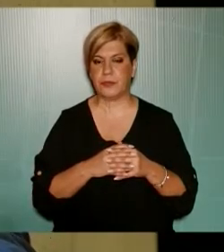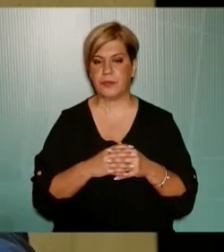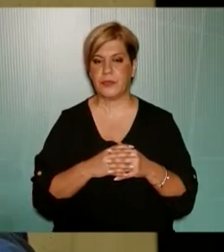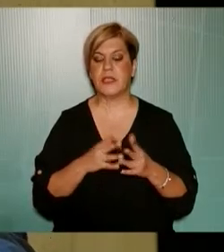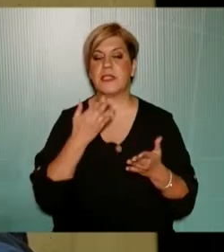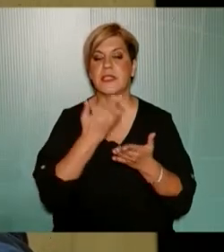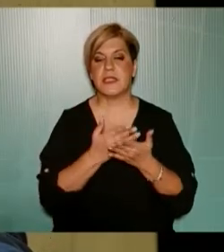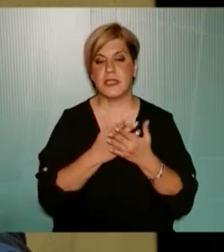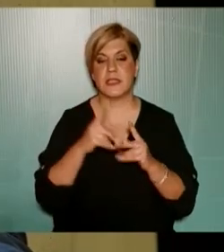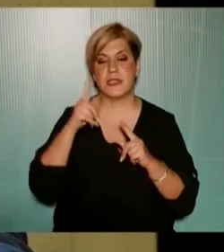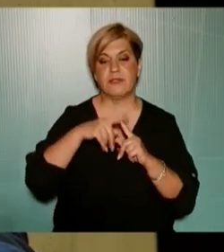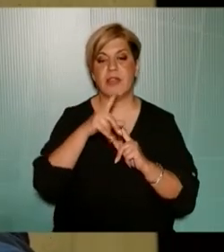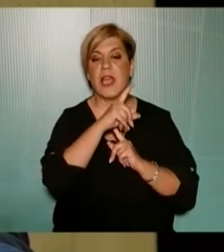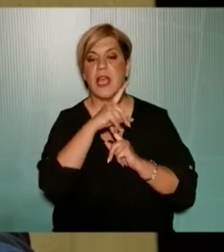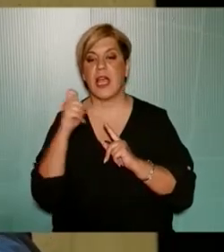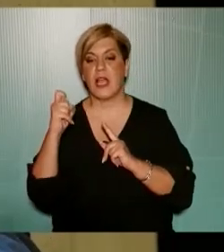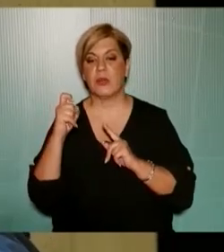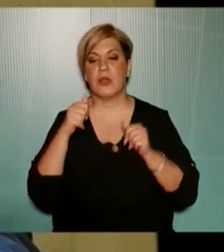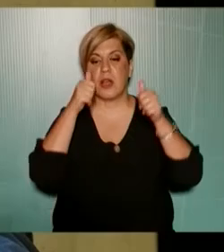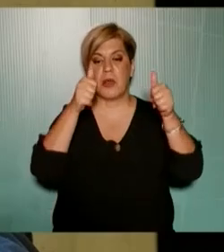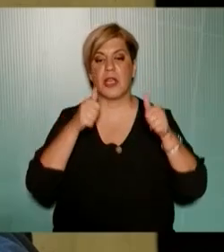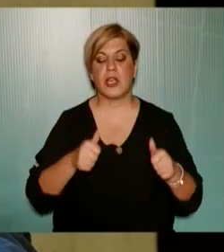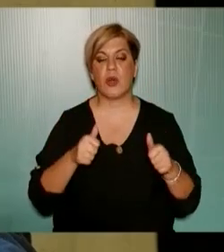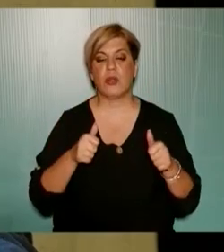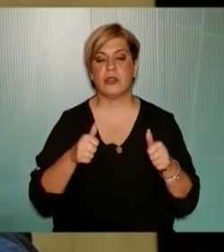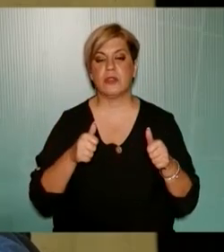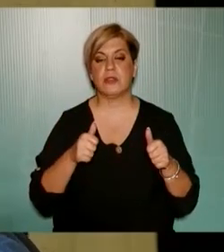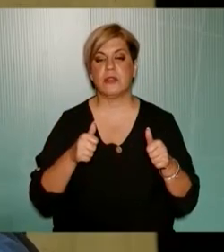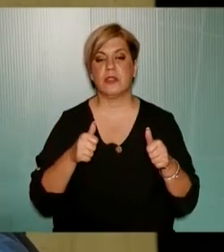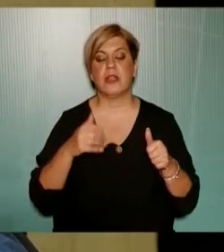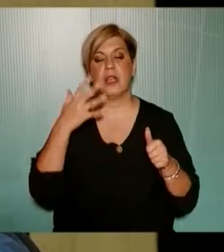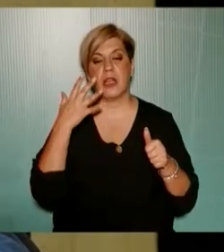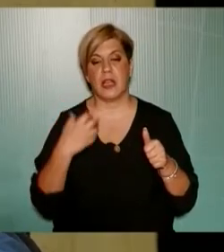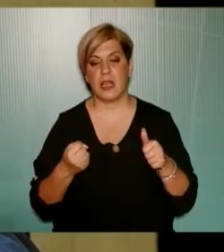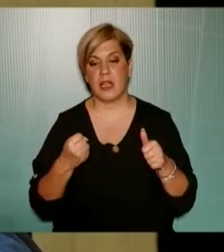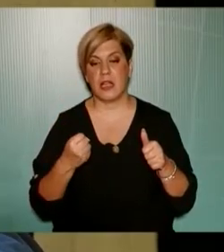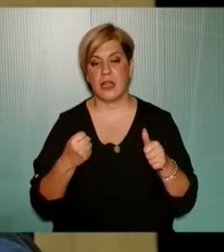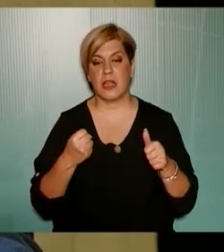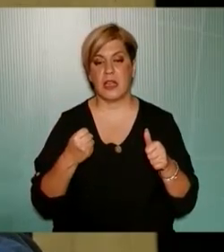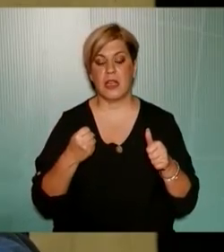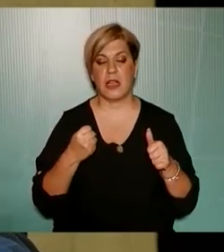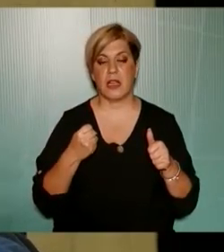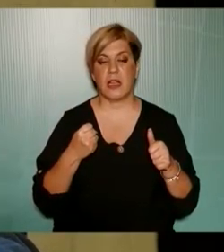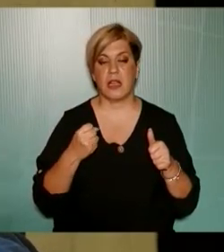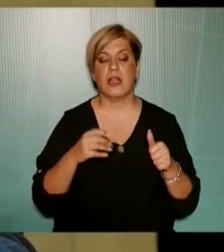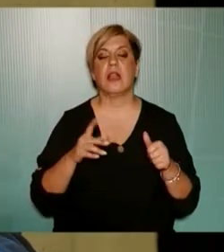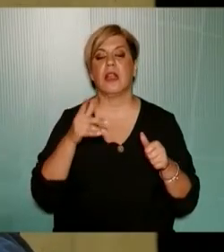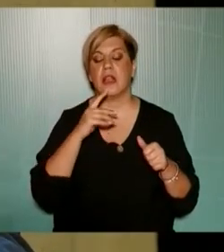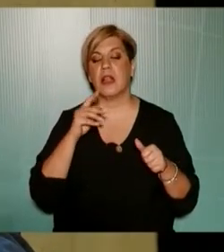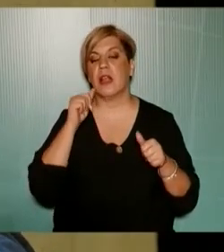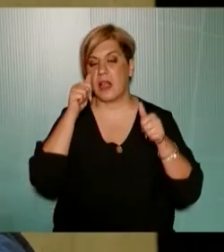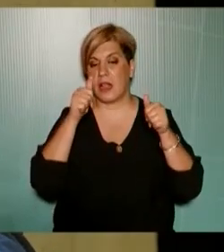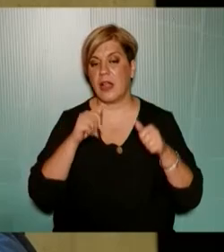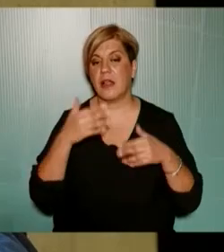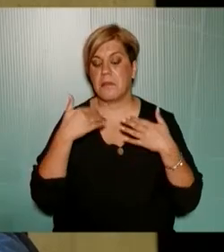ζήτησα από την ΤΙΒΕΚΑΤΟ να μου ανακοινώσει εάν έχει βγει ή δεν έχει βγει και γιατί δεν έχουν να με ενημερώσει